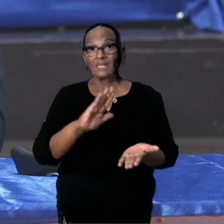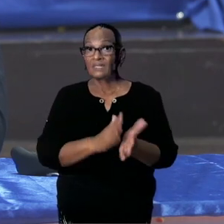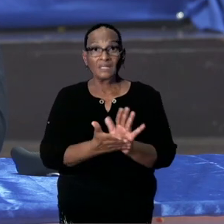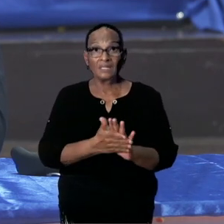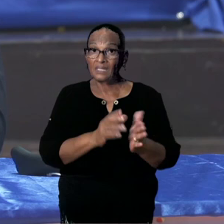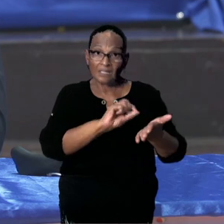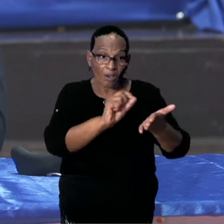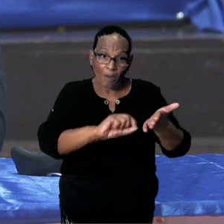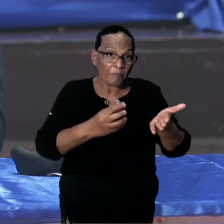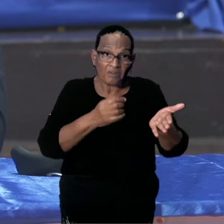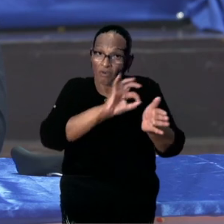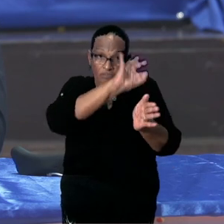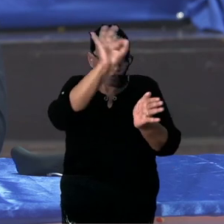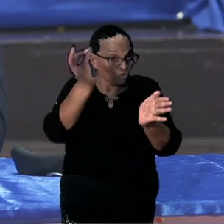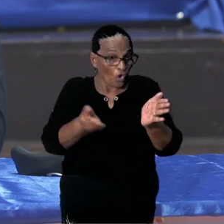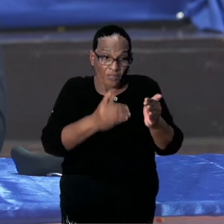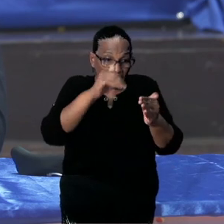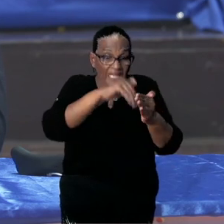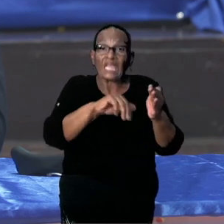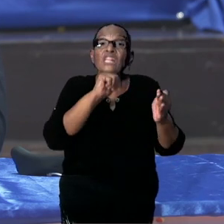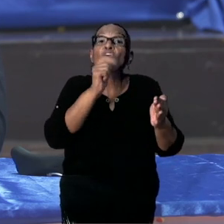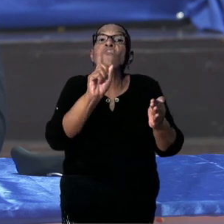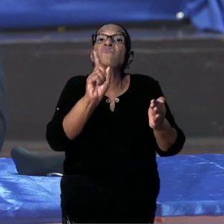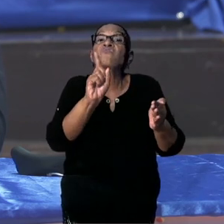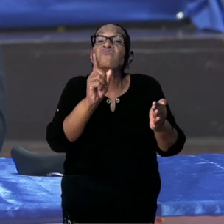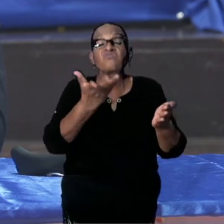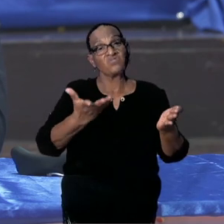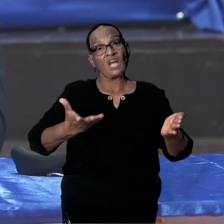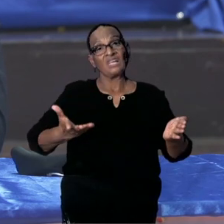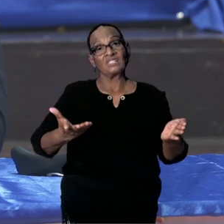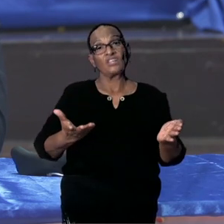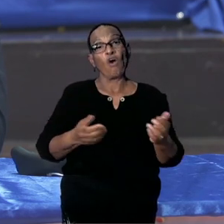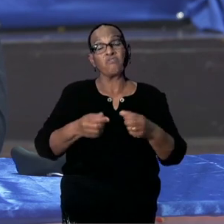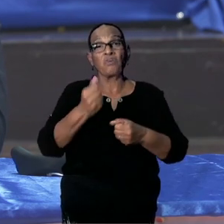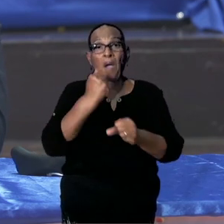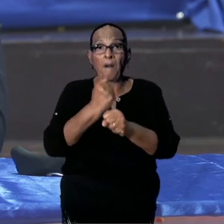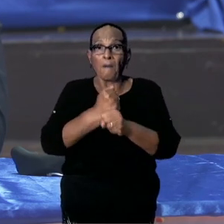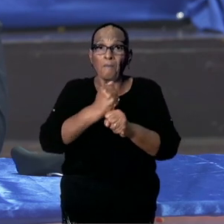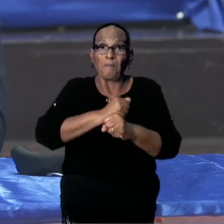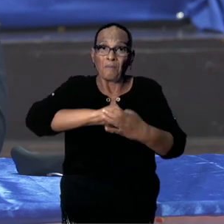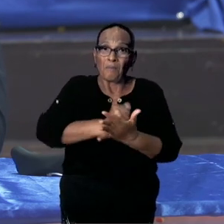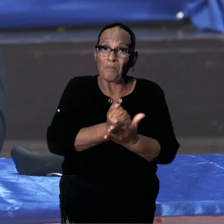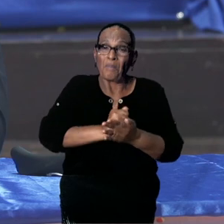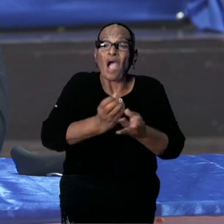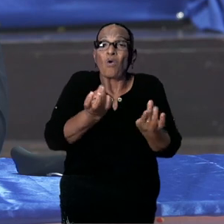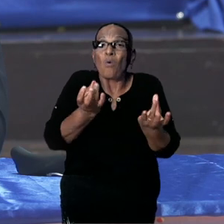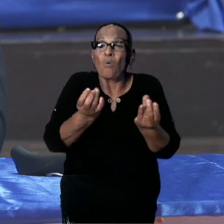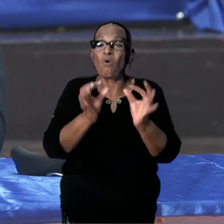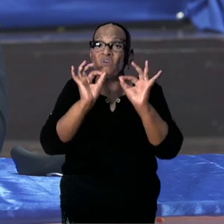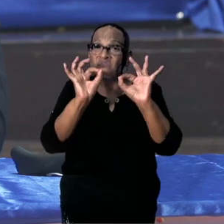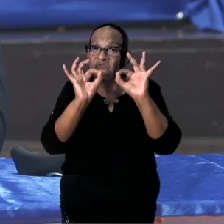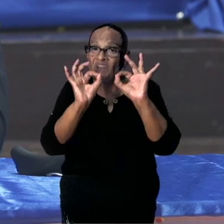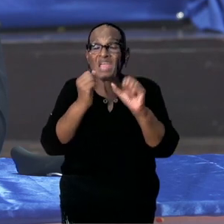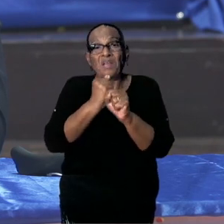geverifieerd is op inhoud, op ingrediënten, op beredingswezen, op veiligheid,